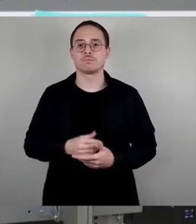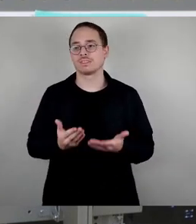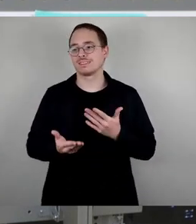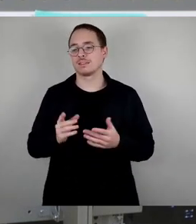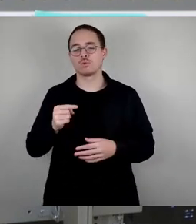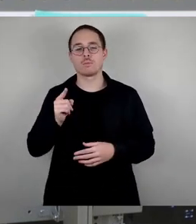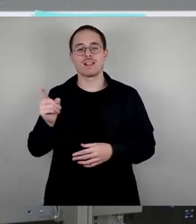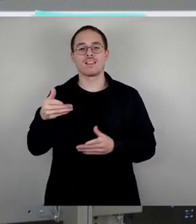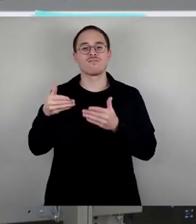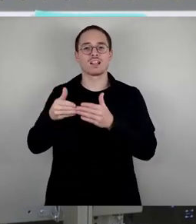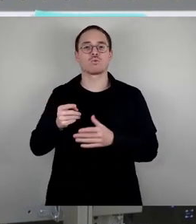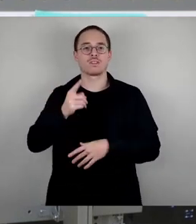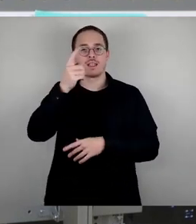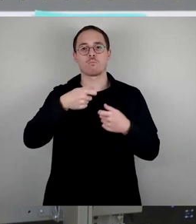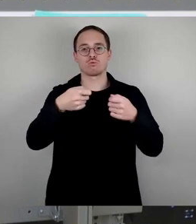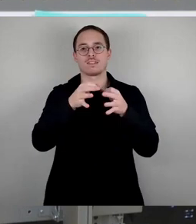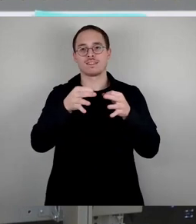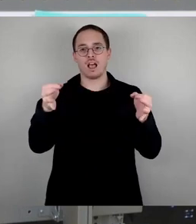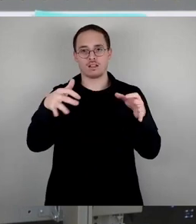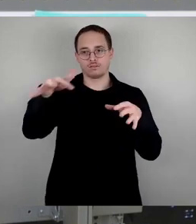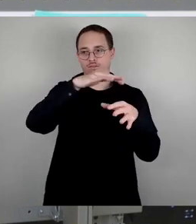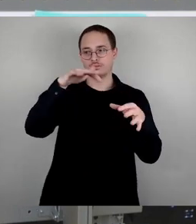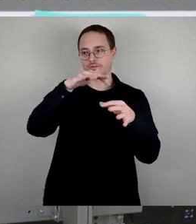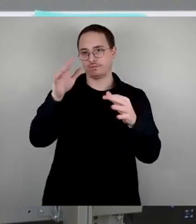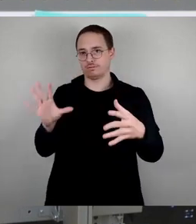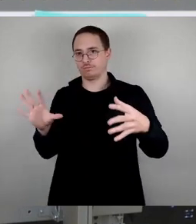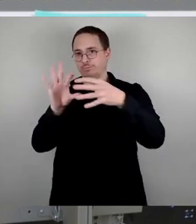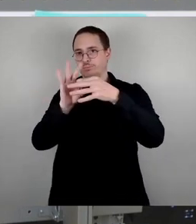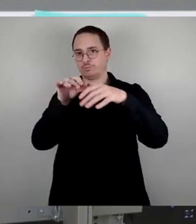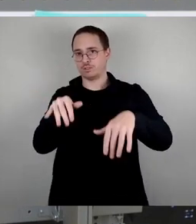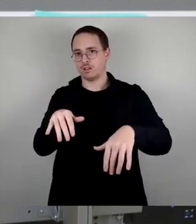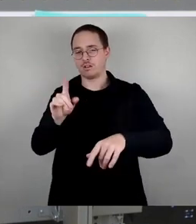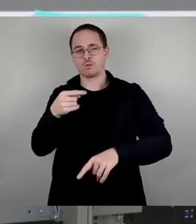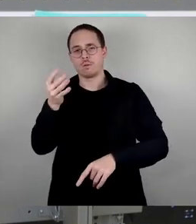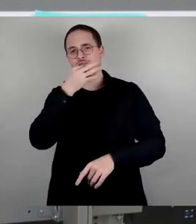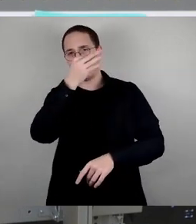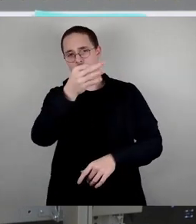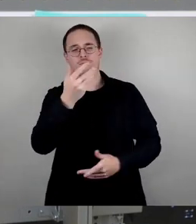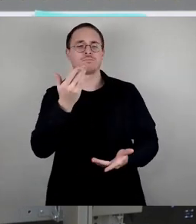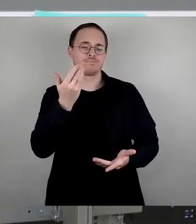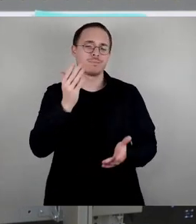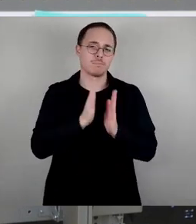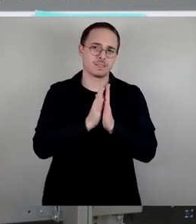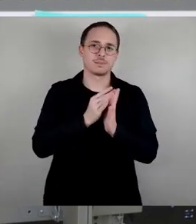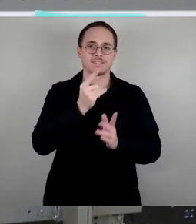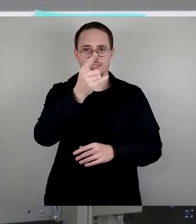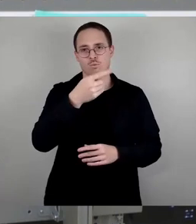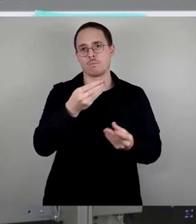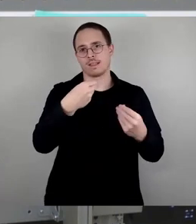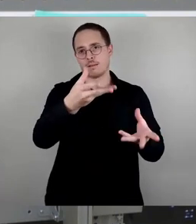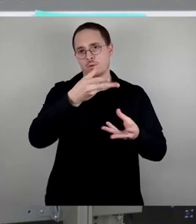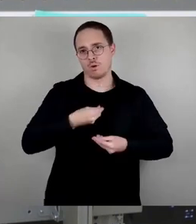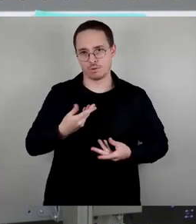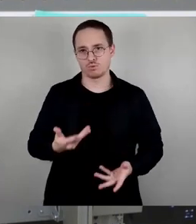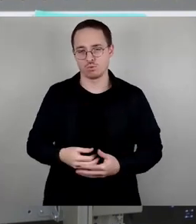eher dafür einsetzen würden dann, dass sozusagen da auch noch diese Mittel von 1,2 Millionen Euro zur Verfügung gestellt werden und nicht sozusagen